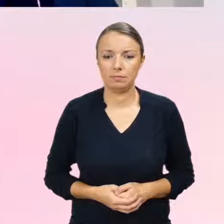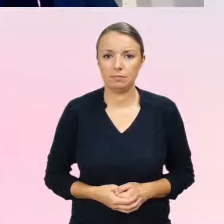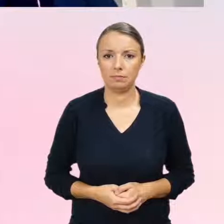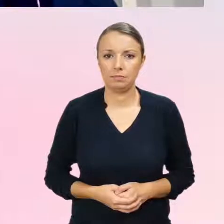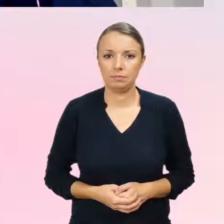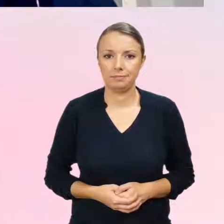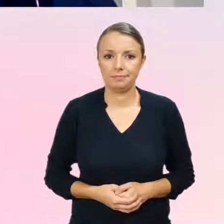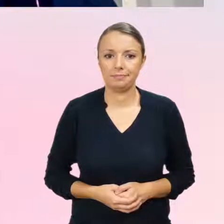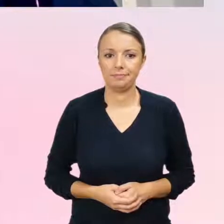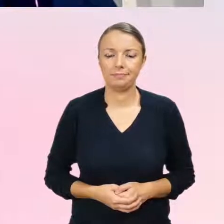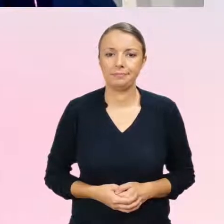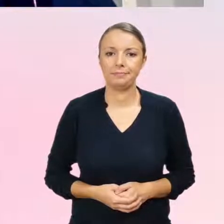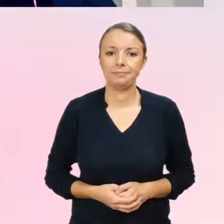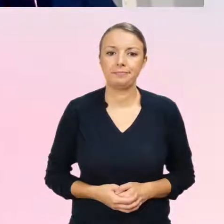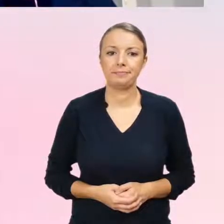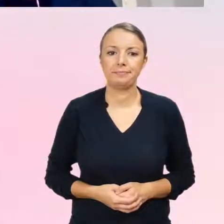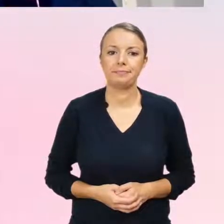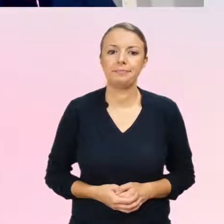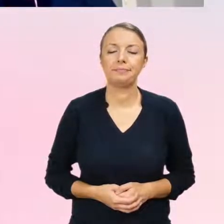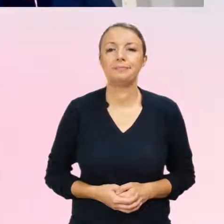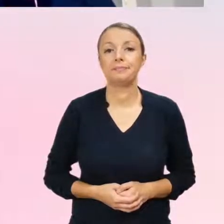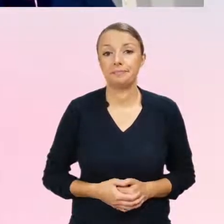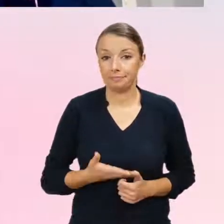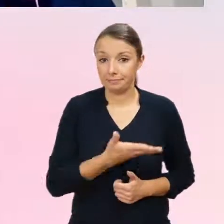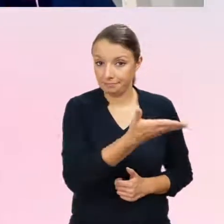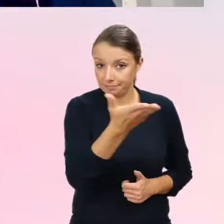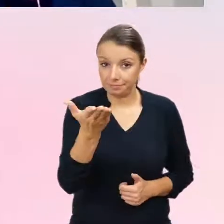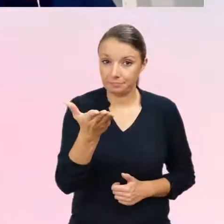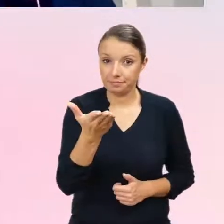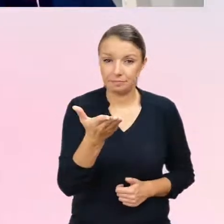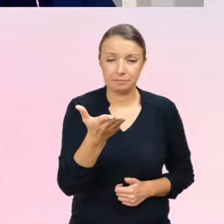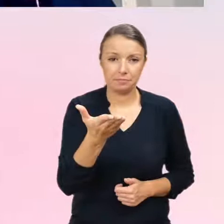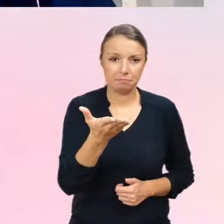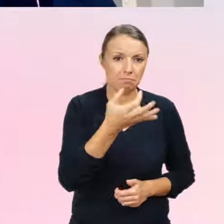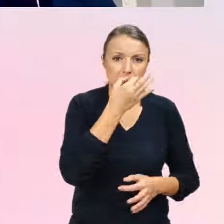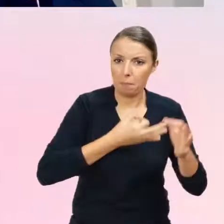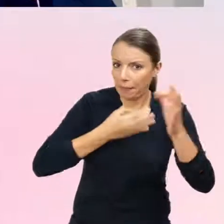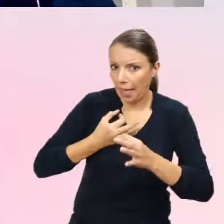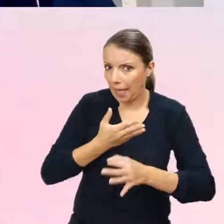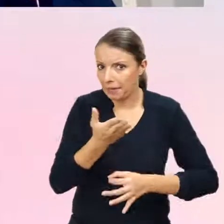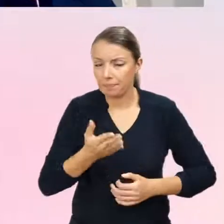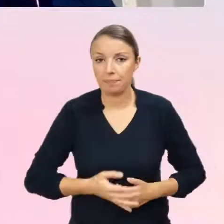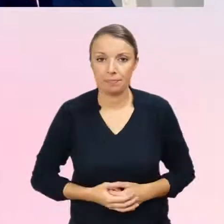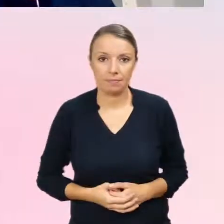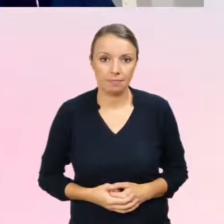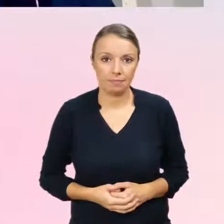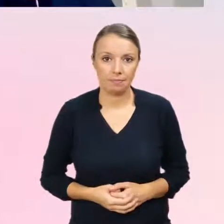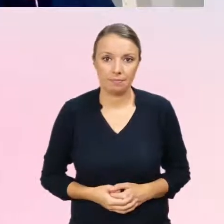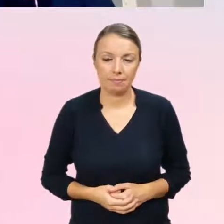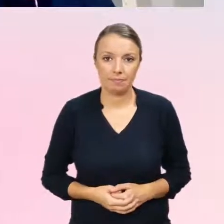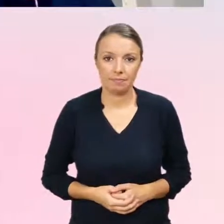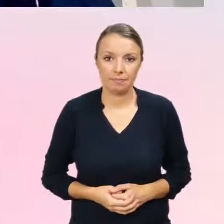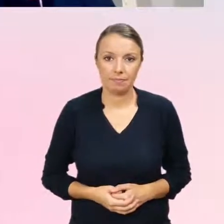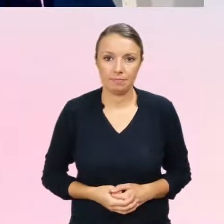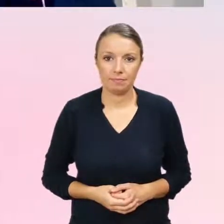Pytanie jest ode mnie teraz takie, czy są jakieś pytania od Państwa, bo wiem,